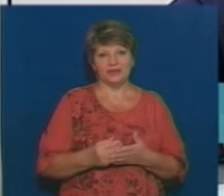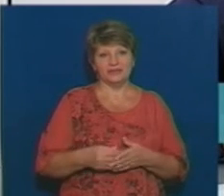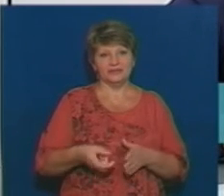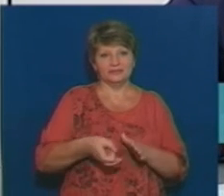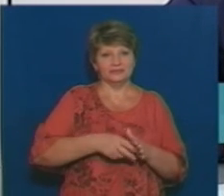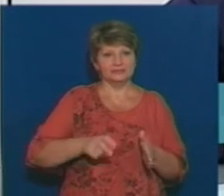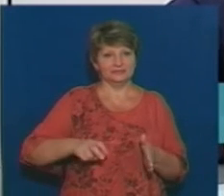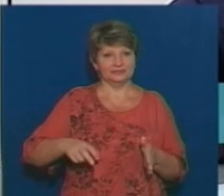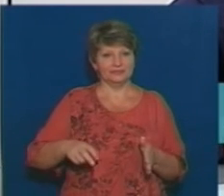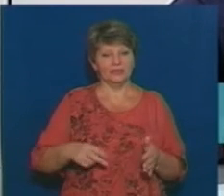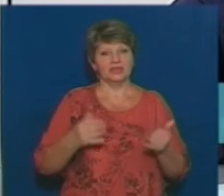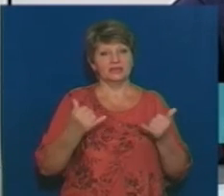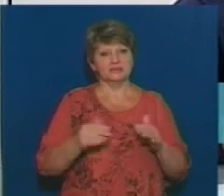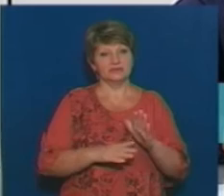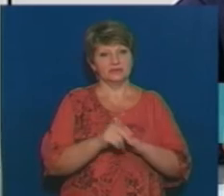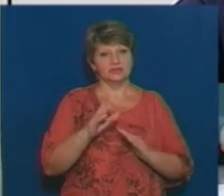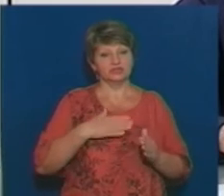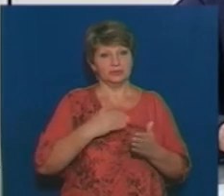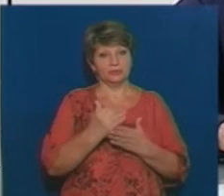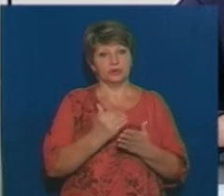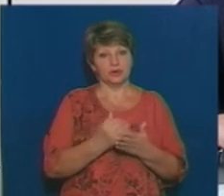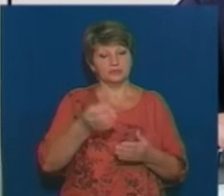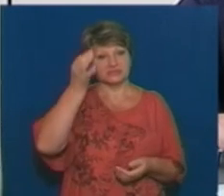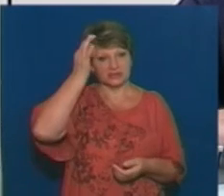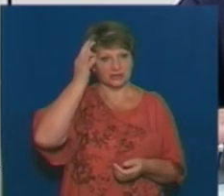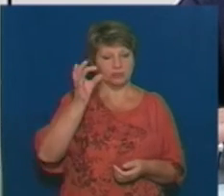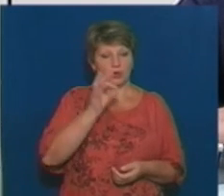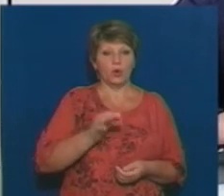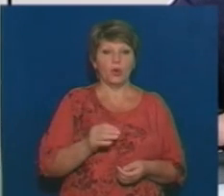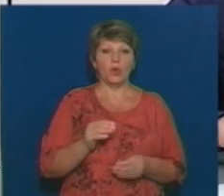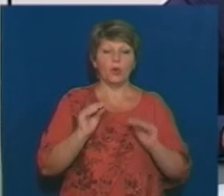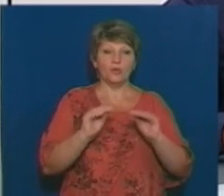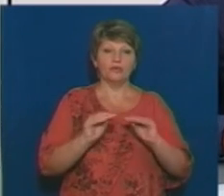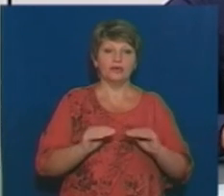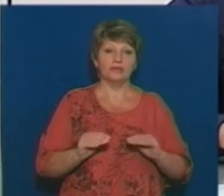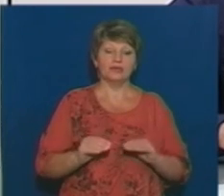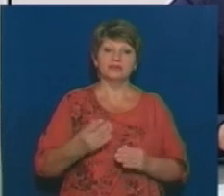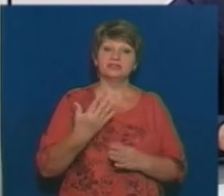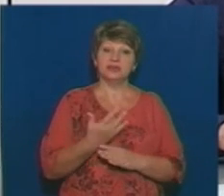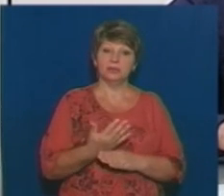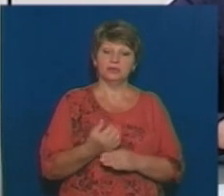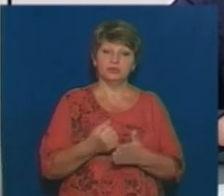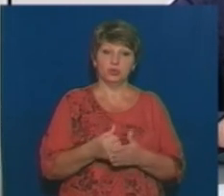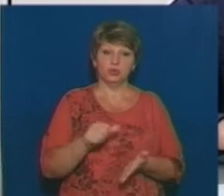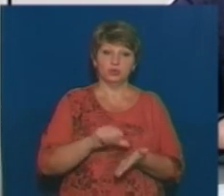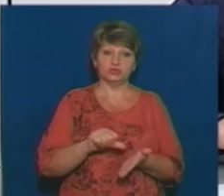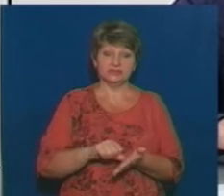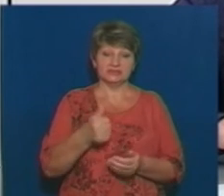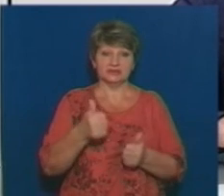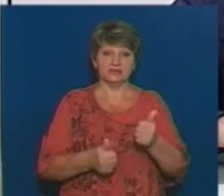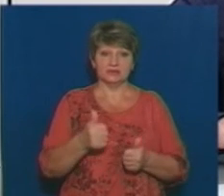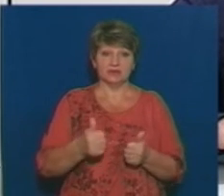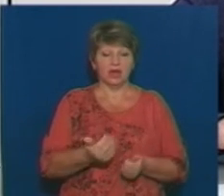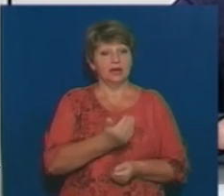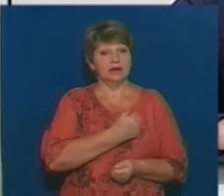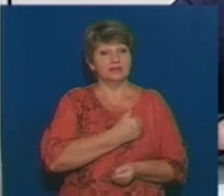Сьогодні, на початку нашої програми, от ми згадали про формування вимог до учасників, ви частково згадували, хотілося б ще